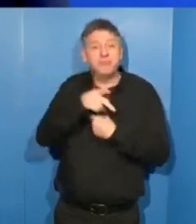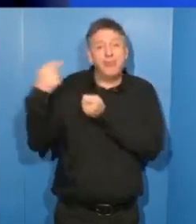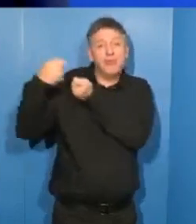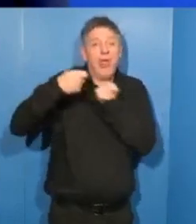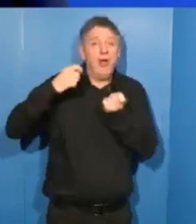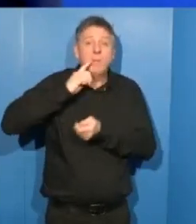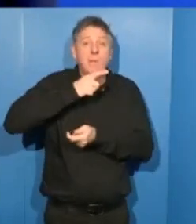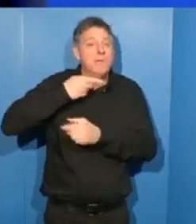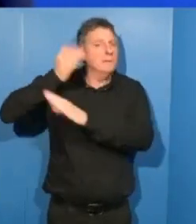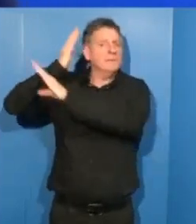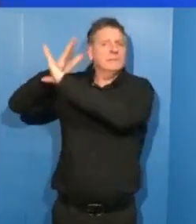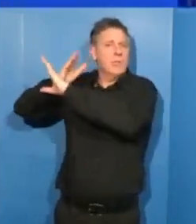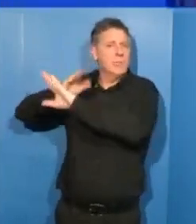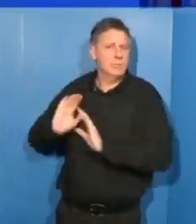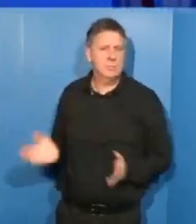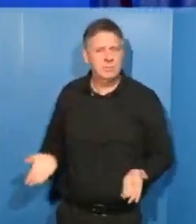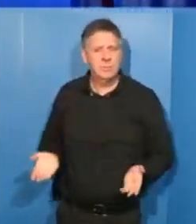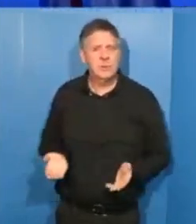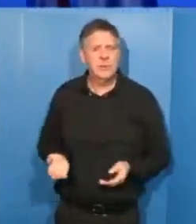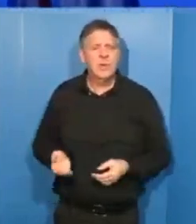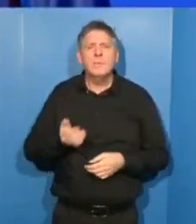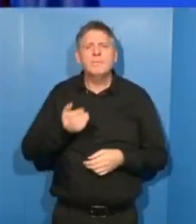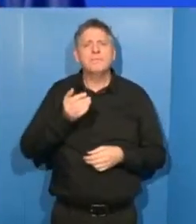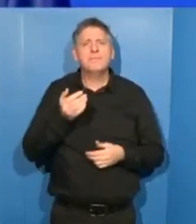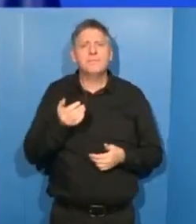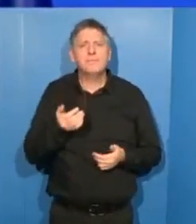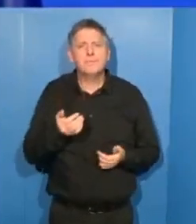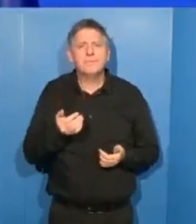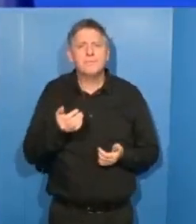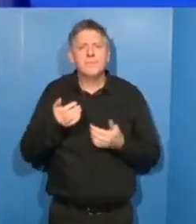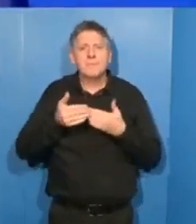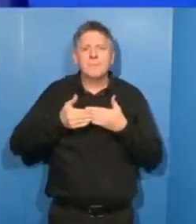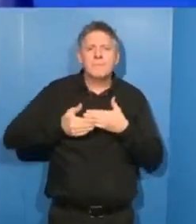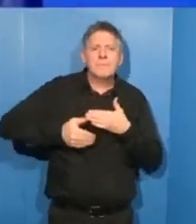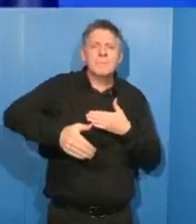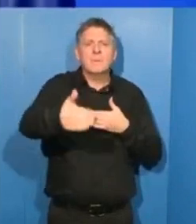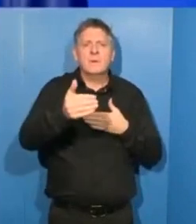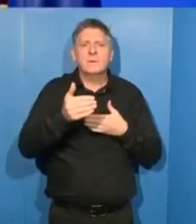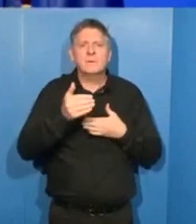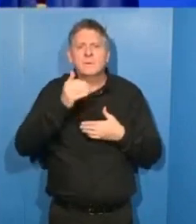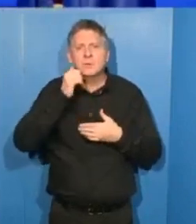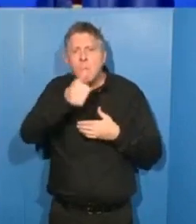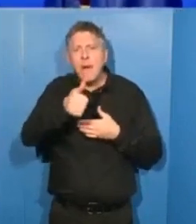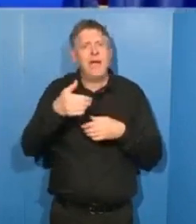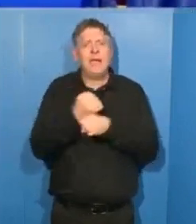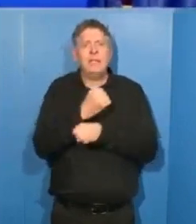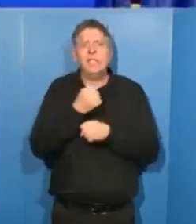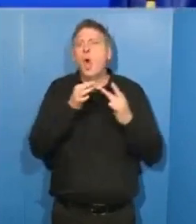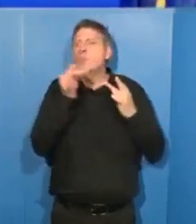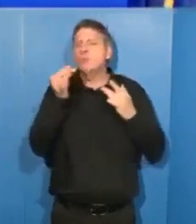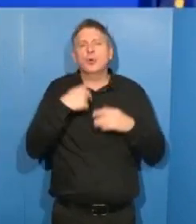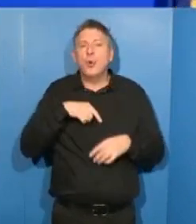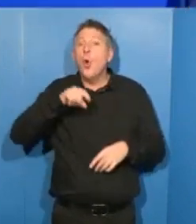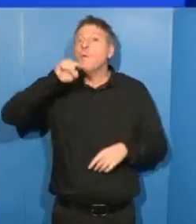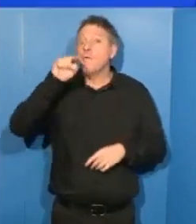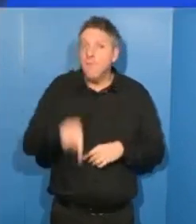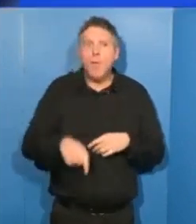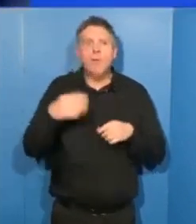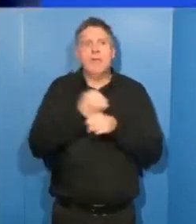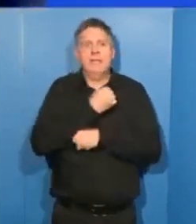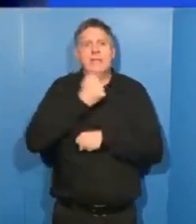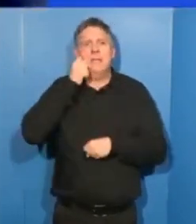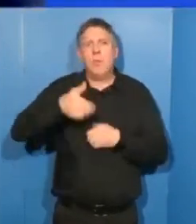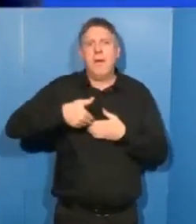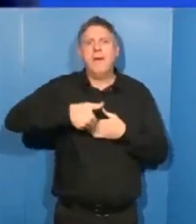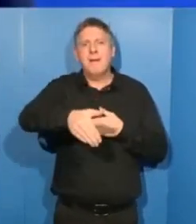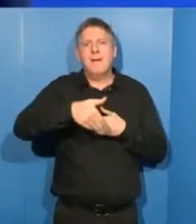Gagner demain, ce n'est pas une option. C'est une nécessité. Et je le disais tout à l